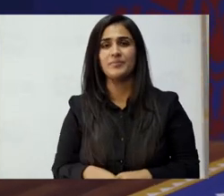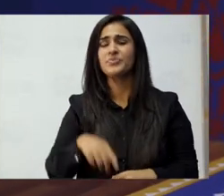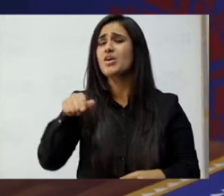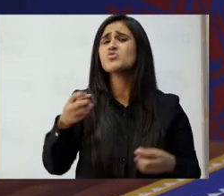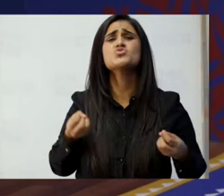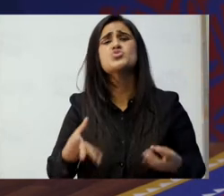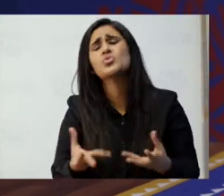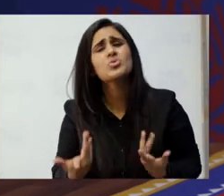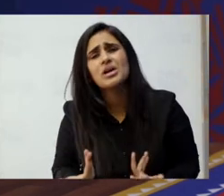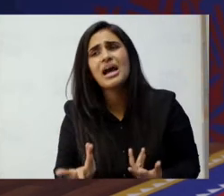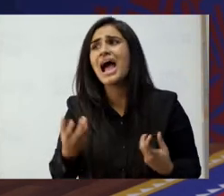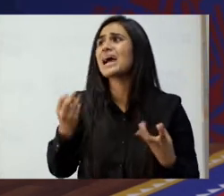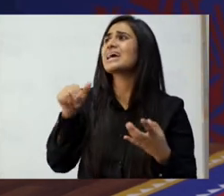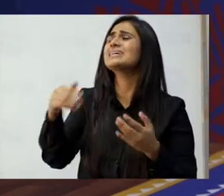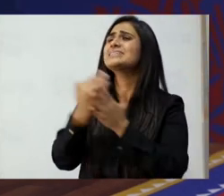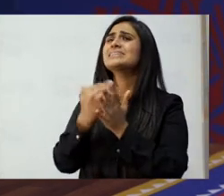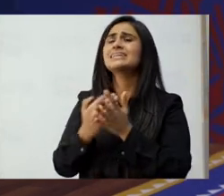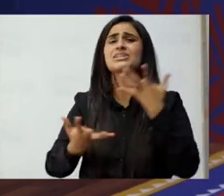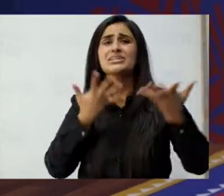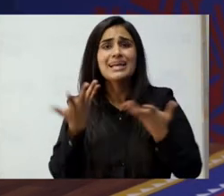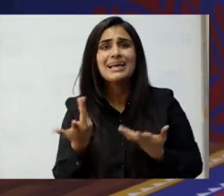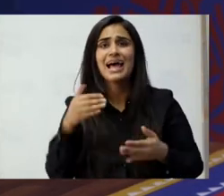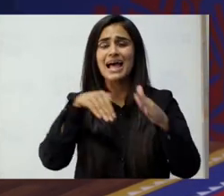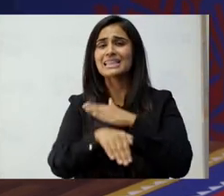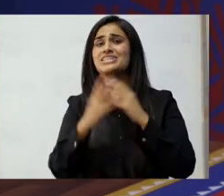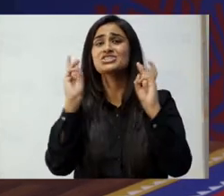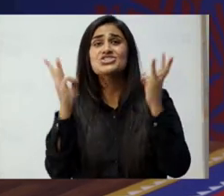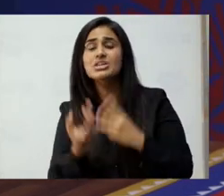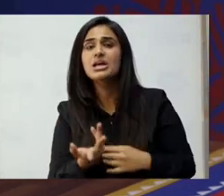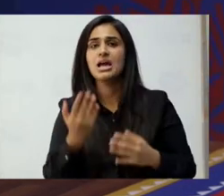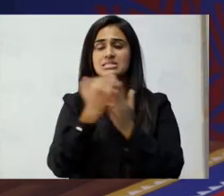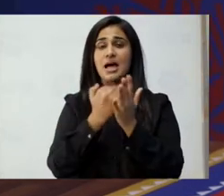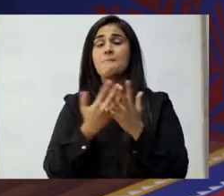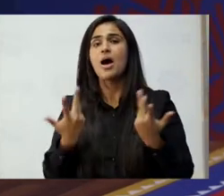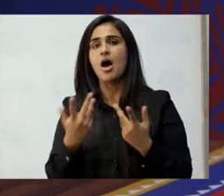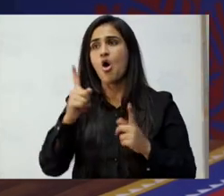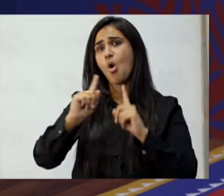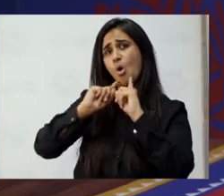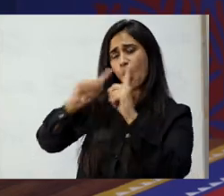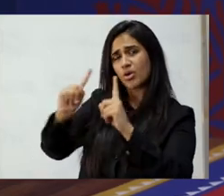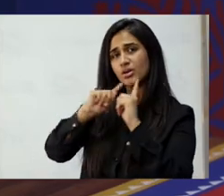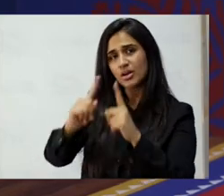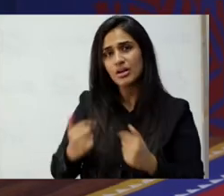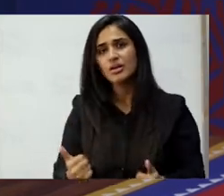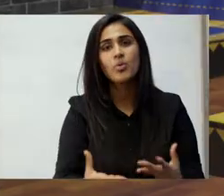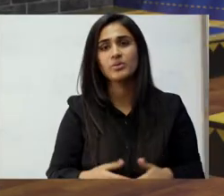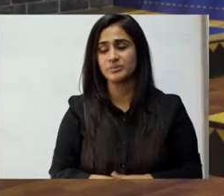وہ کیسے کیا کیا سروسز دے رہی ہیں کیا کیا چیزیں ہیں کیا کیا پرادکٹ ہیں اور آپ انہیں آرڈر بھی کر سکتے ہیں ہمارے